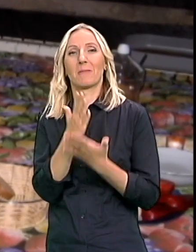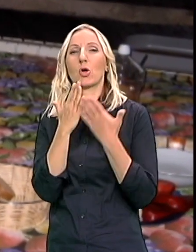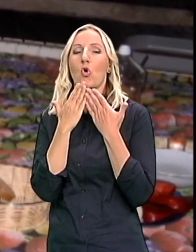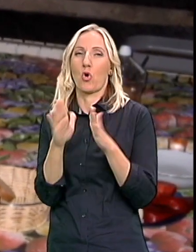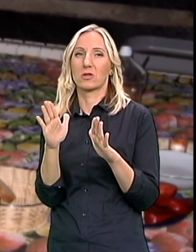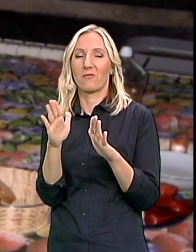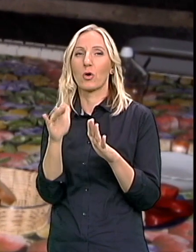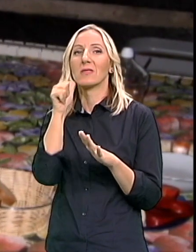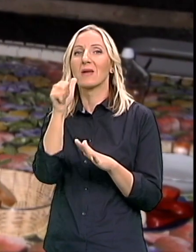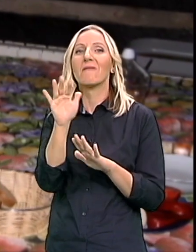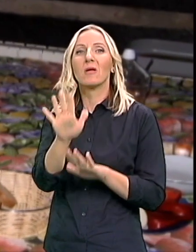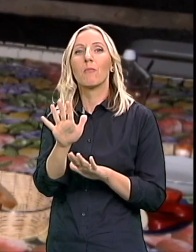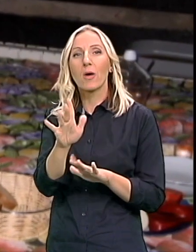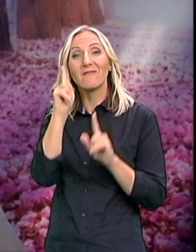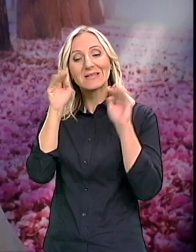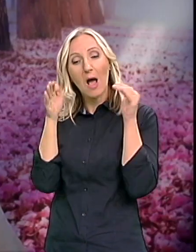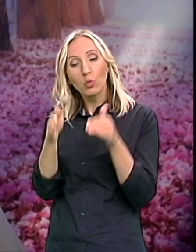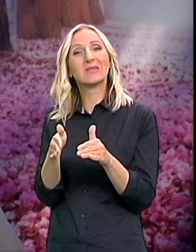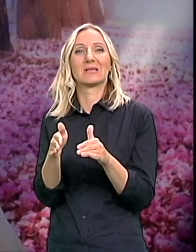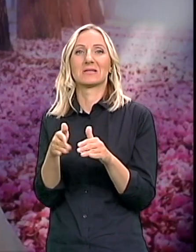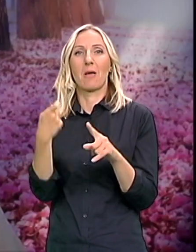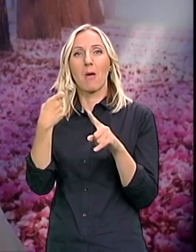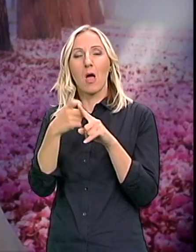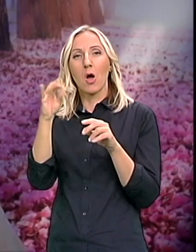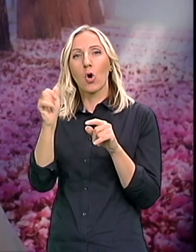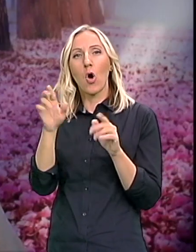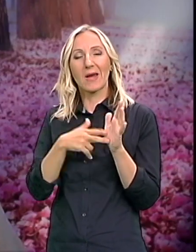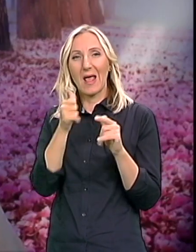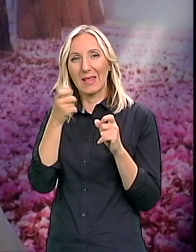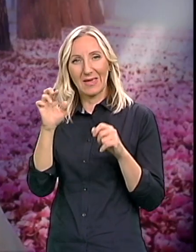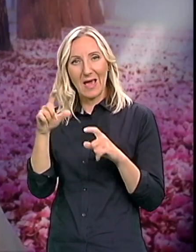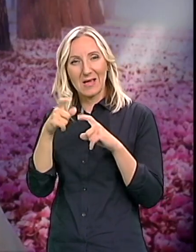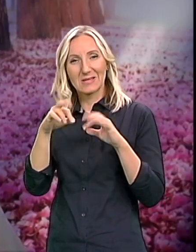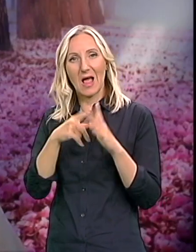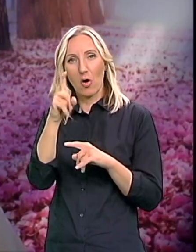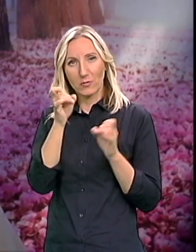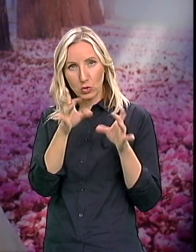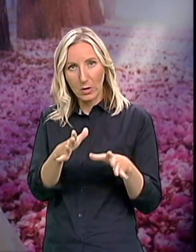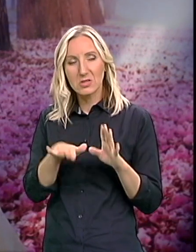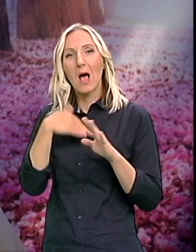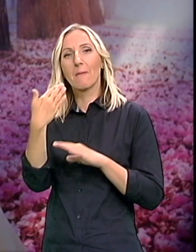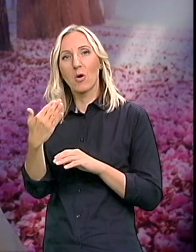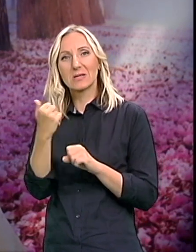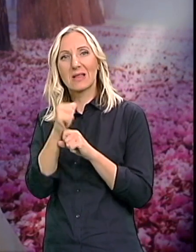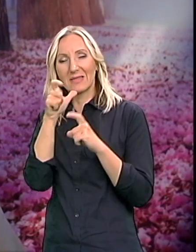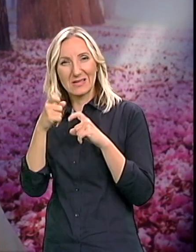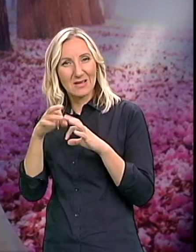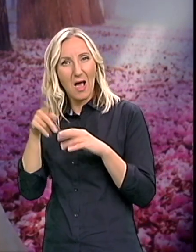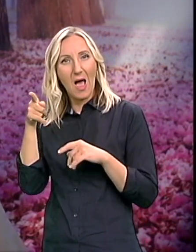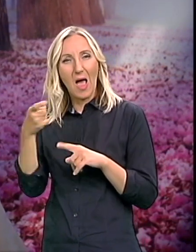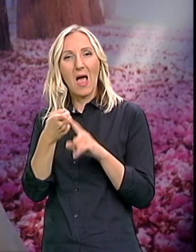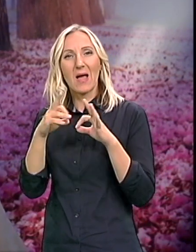dnevni boravak za autizam U Kornelije Stankovića A zatim u Diljskoj na Karaburmu